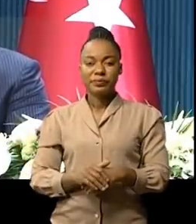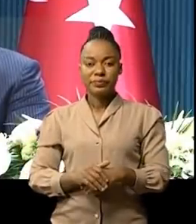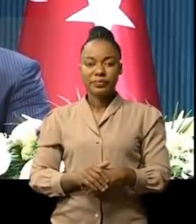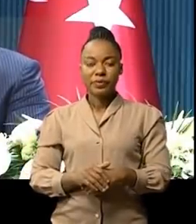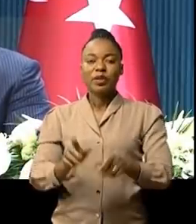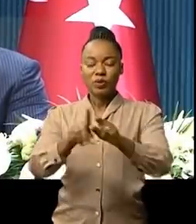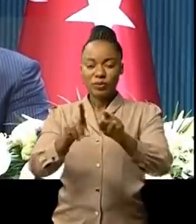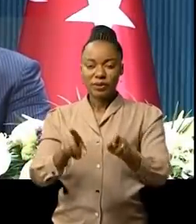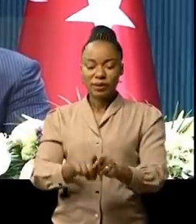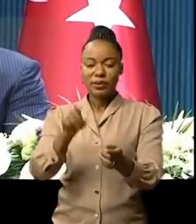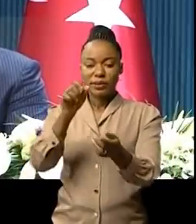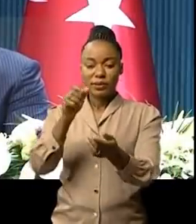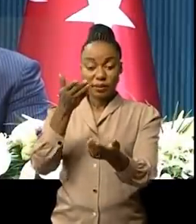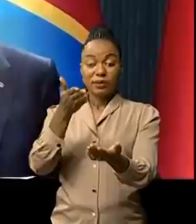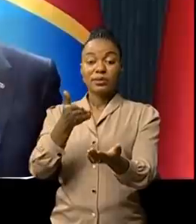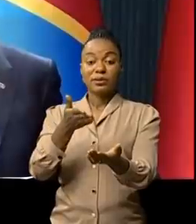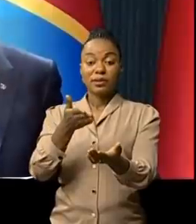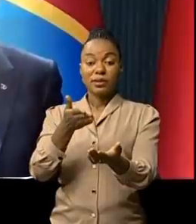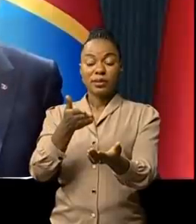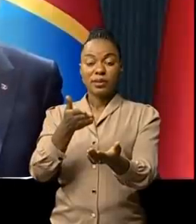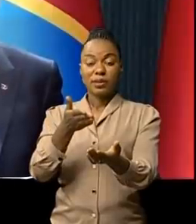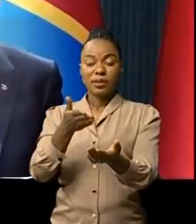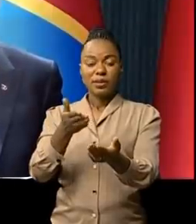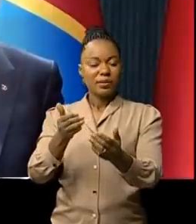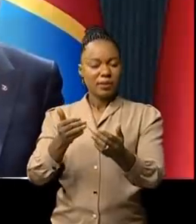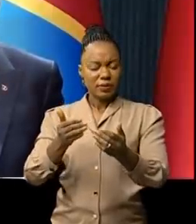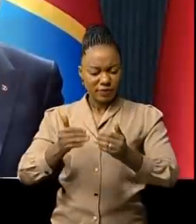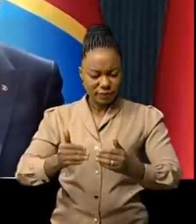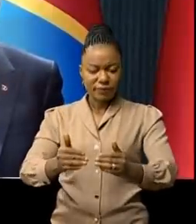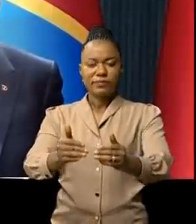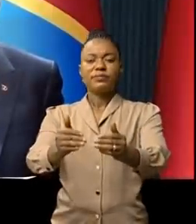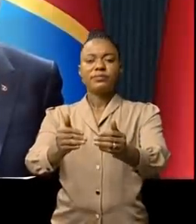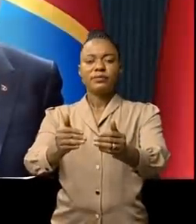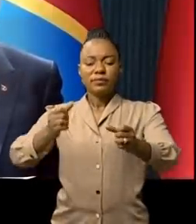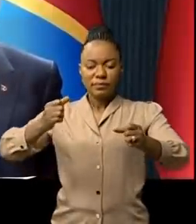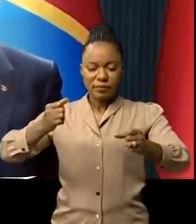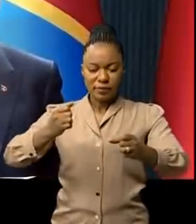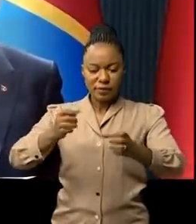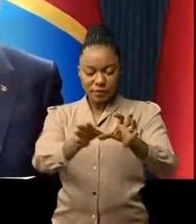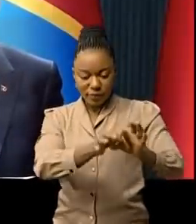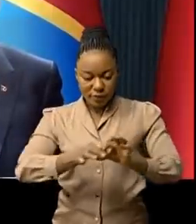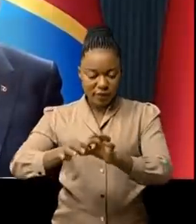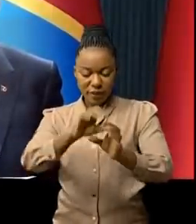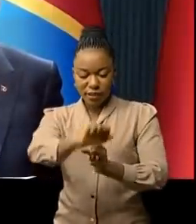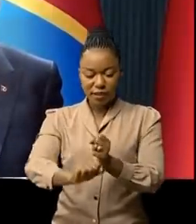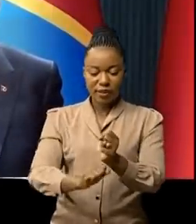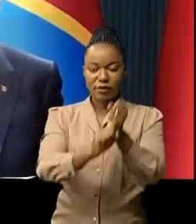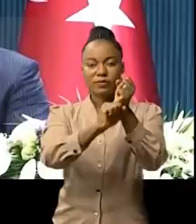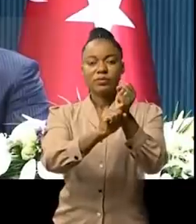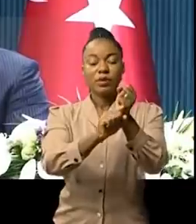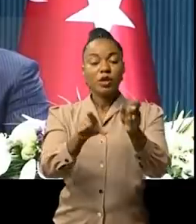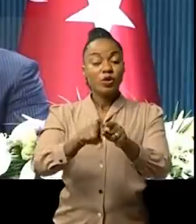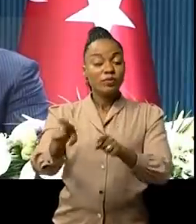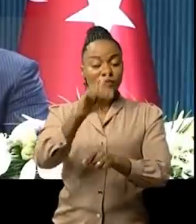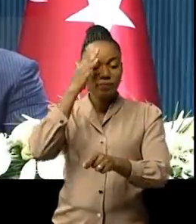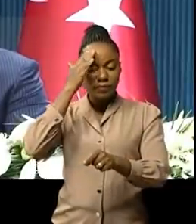Et cela ne va que aller dans le sens du renforcement. Comme vous le savez,